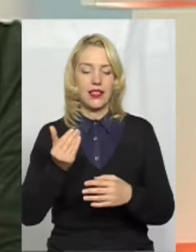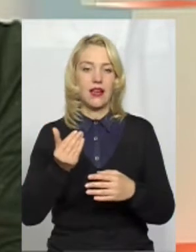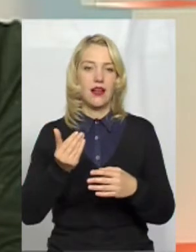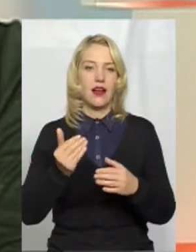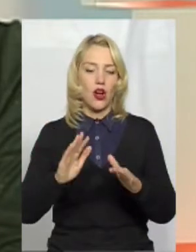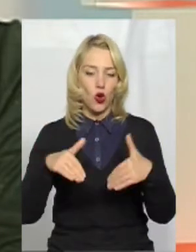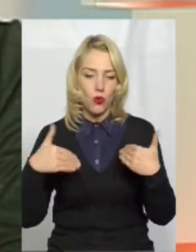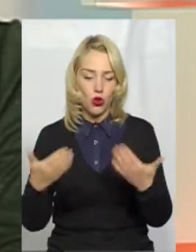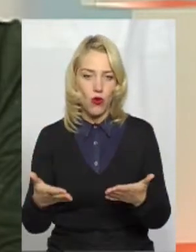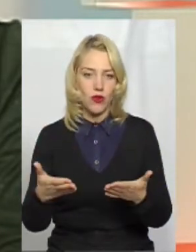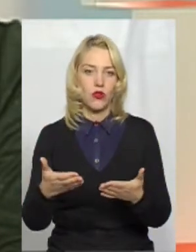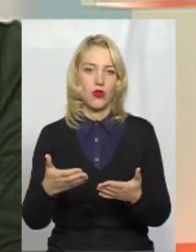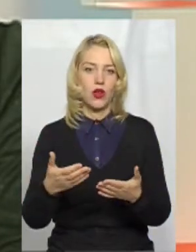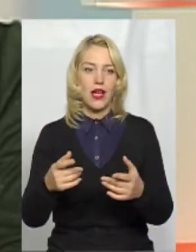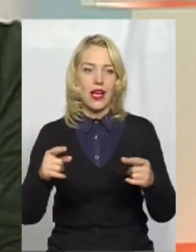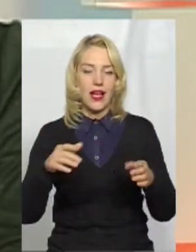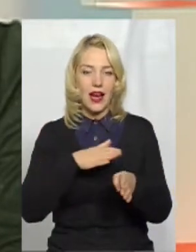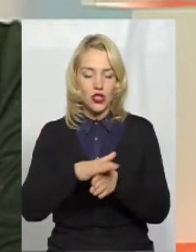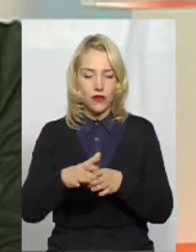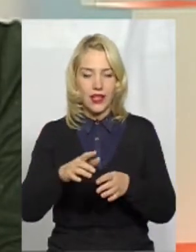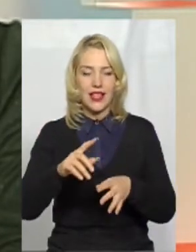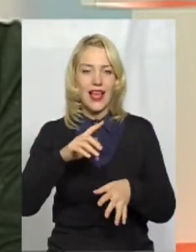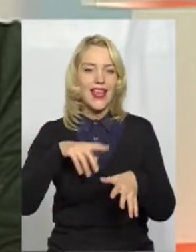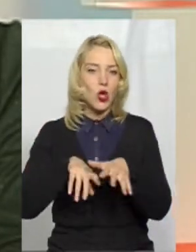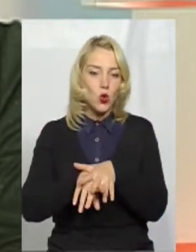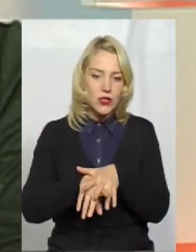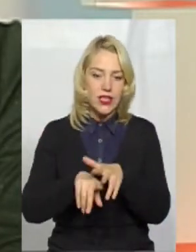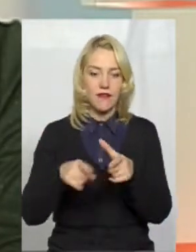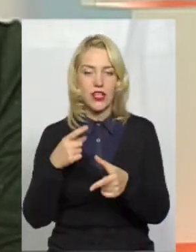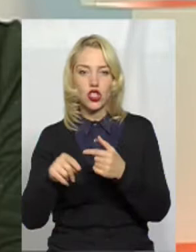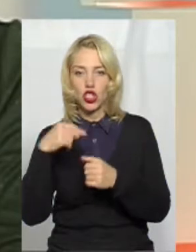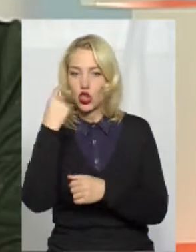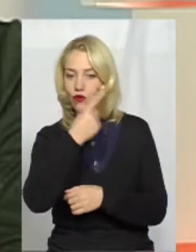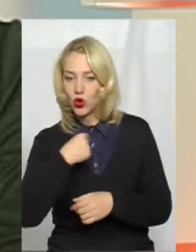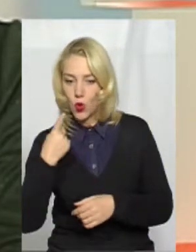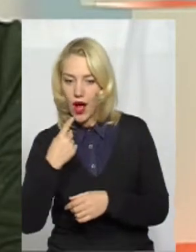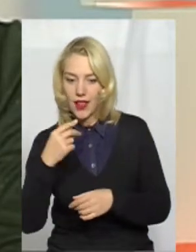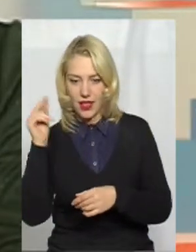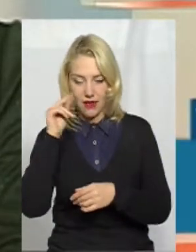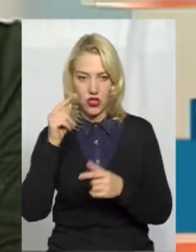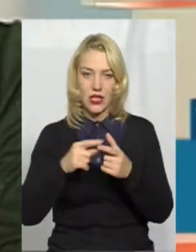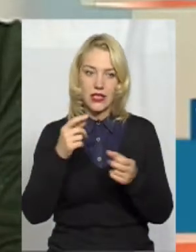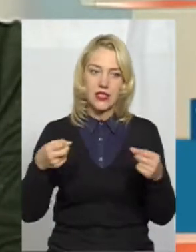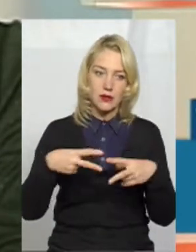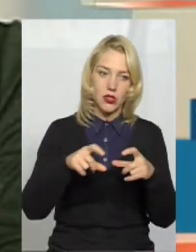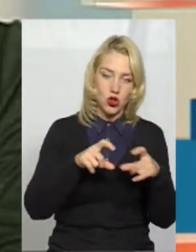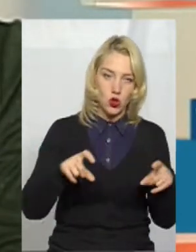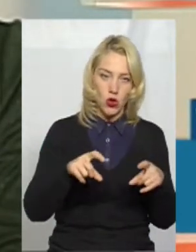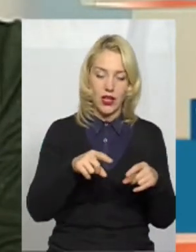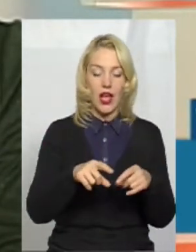організувати інклюзивне навчання, чи індивідуальне навчання, чи в спецшколах, там не зазначається.